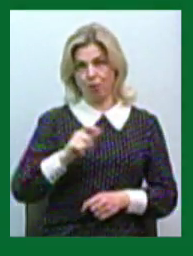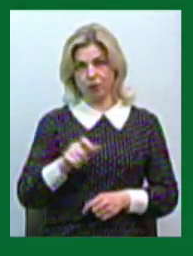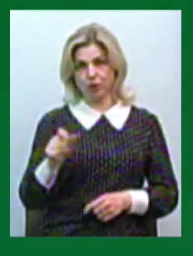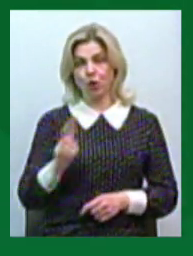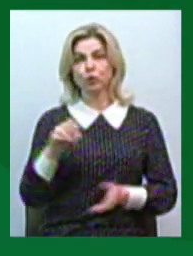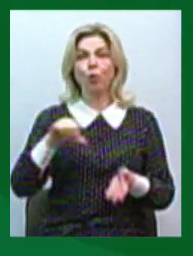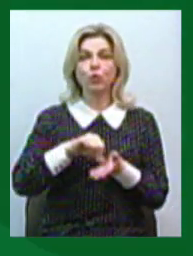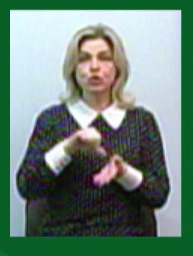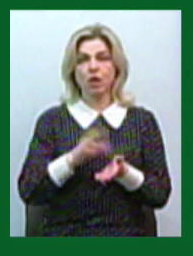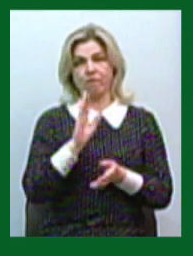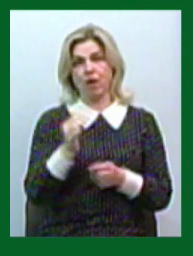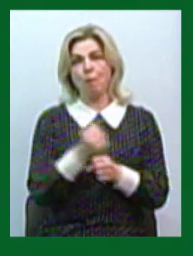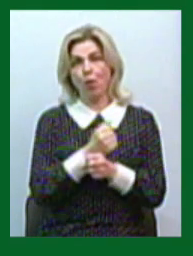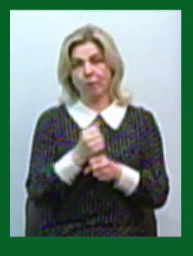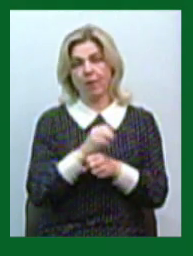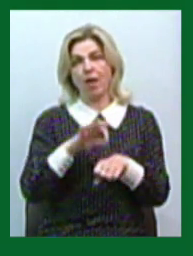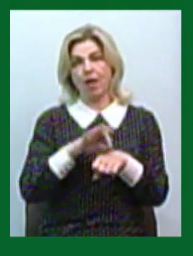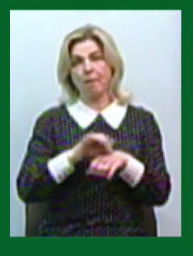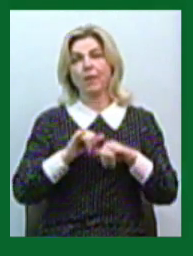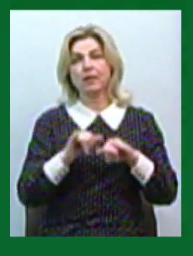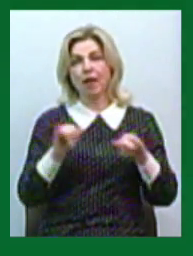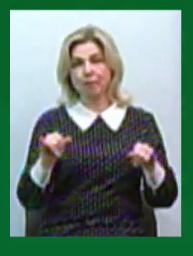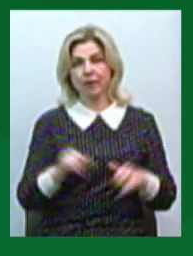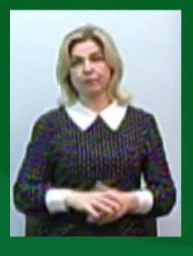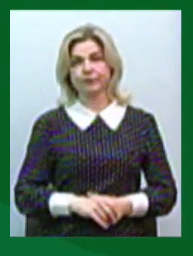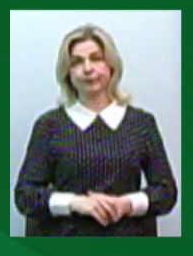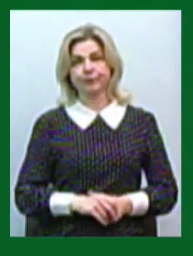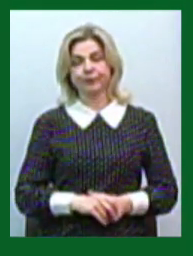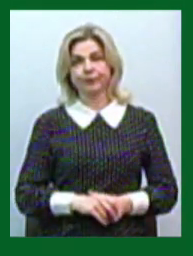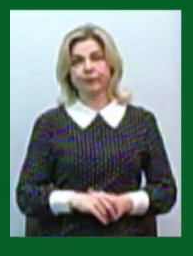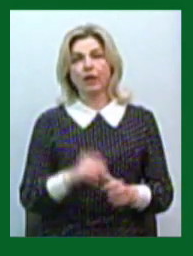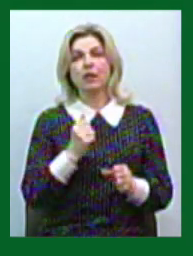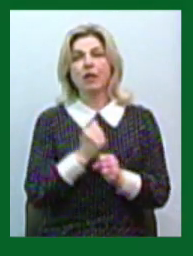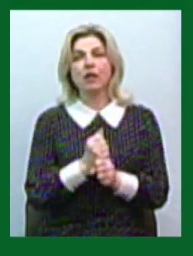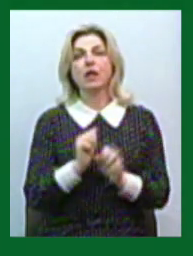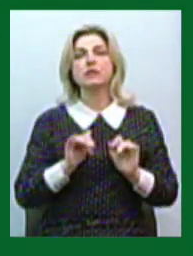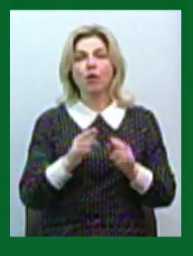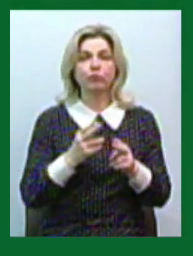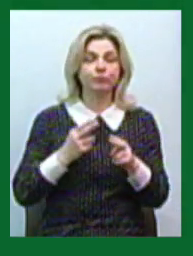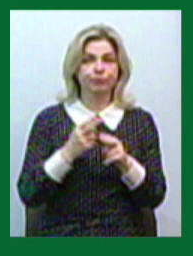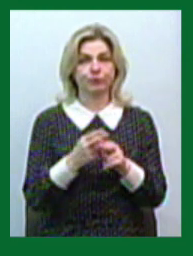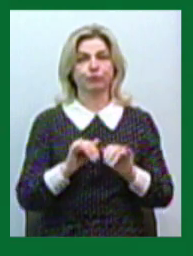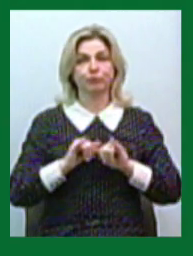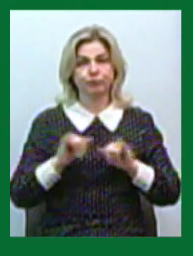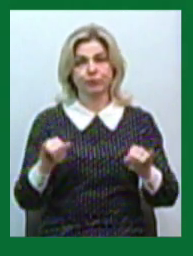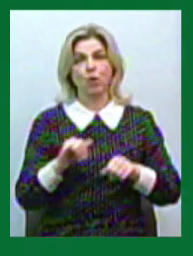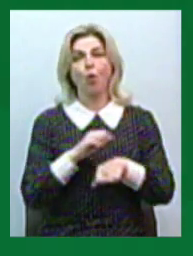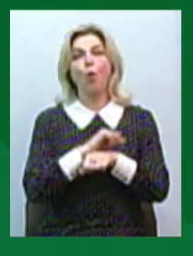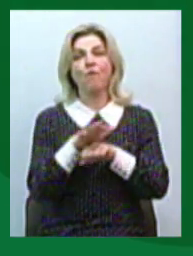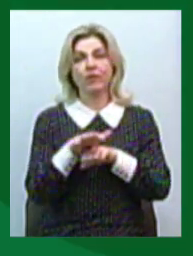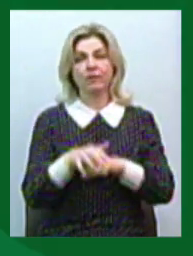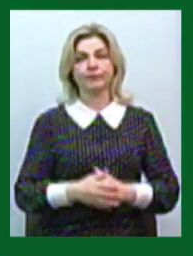залучені до ліквідації епідемії та здійсненні заходів і запобігання поширенню COVID